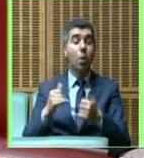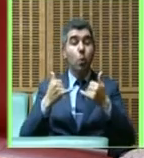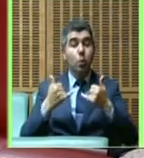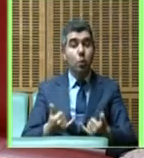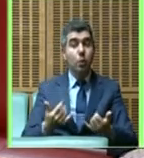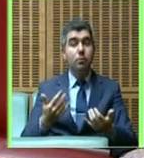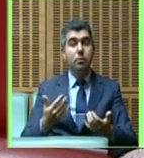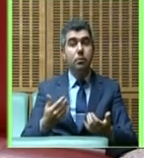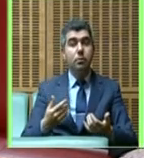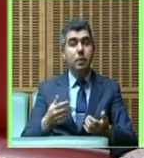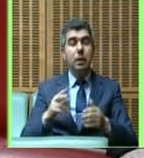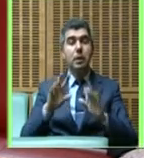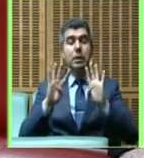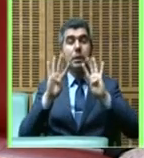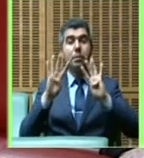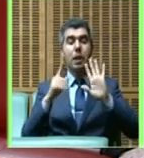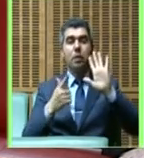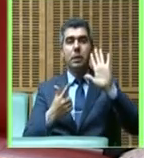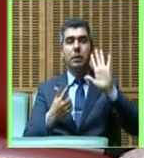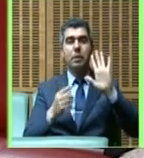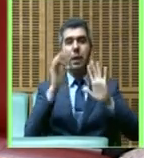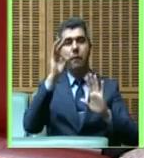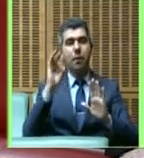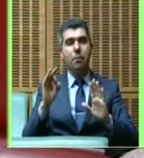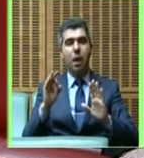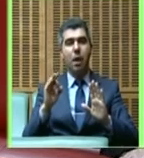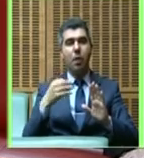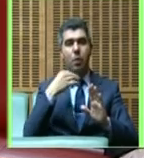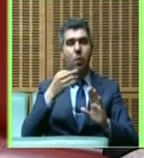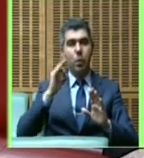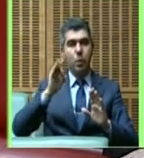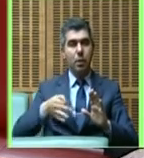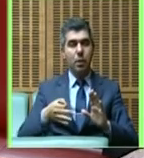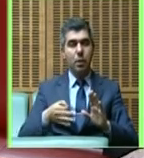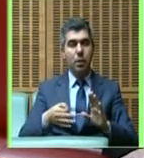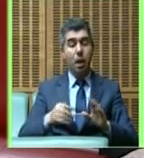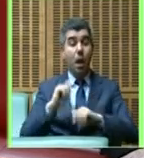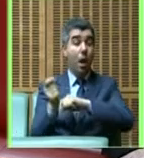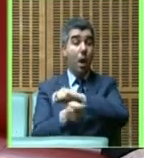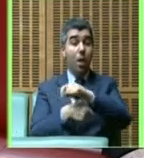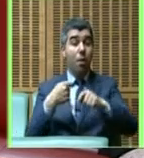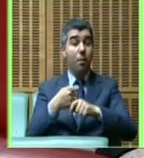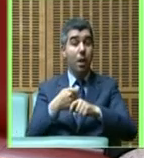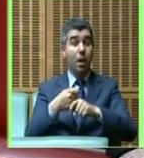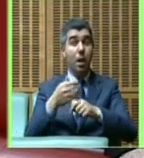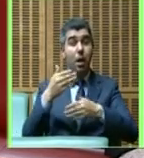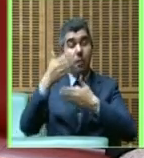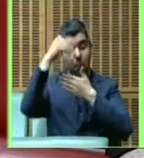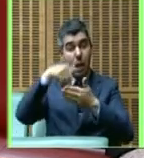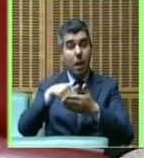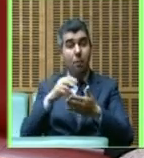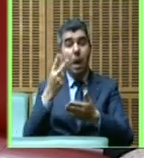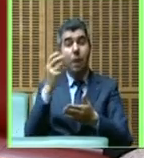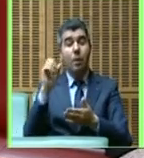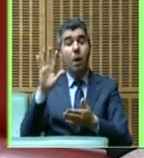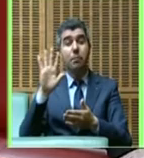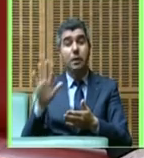اللي هي 78% وتنتصوروا على أنه العالم القراوي المغربي في 2015 من غنسالي والبيانير